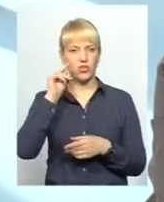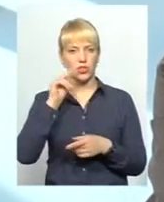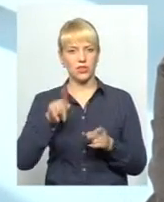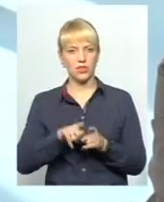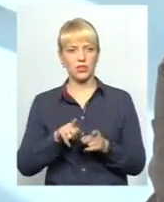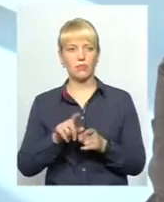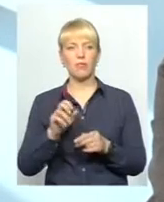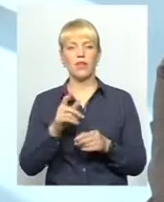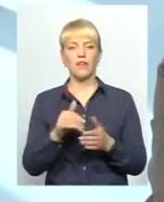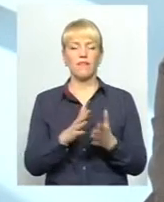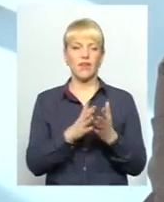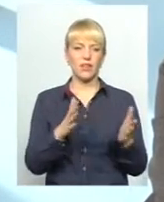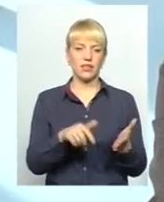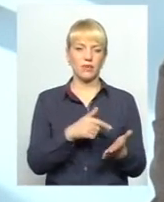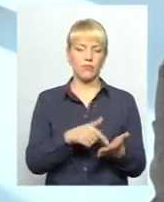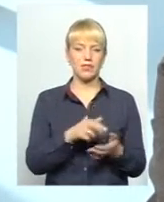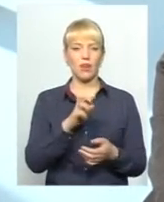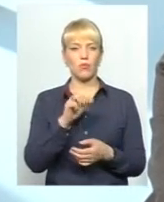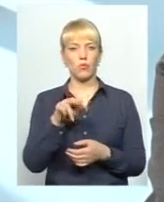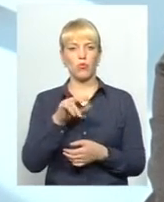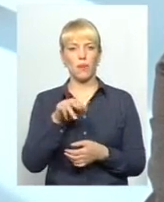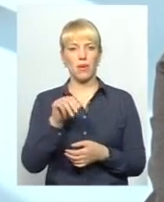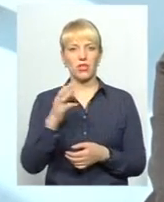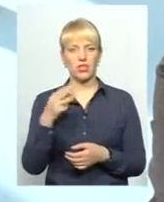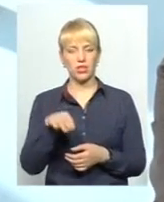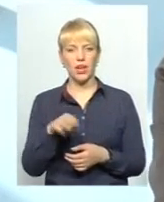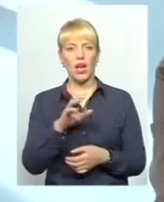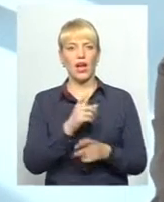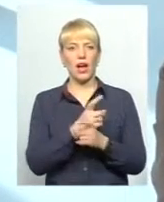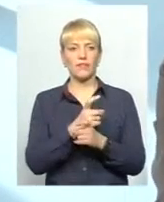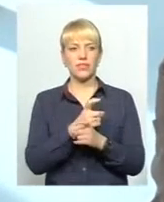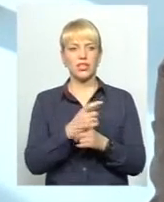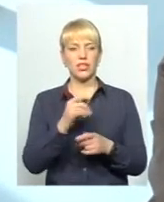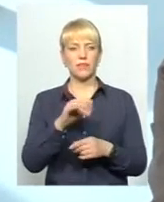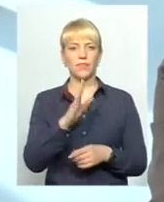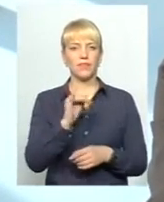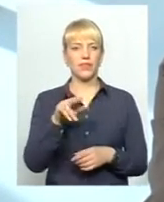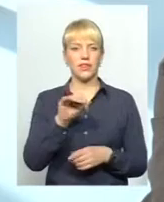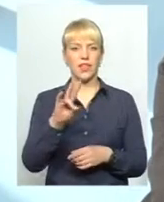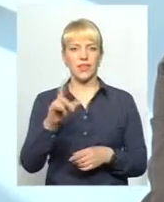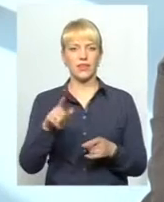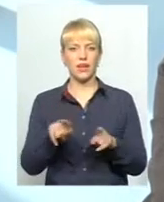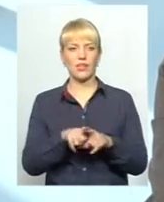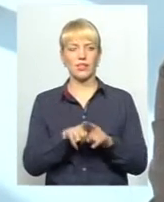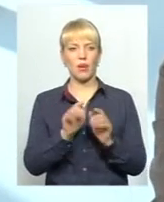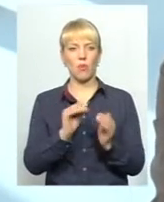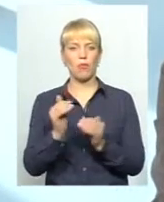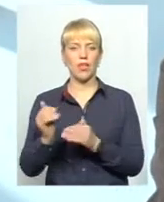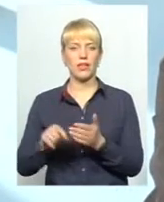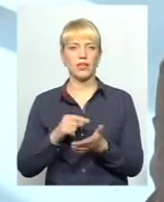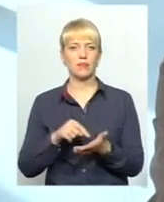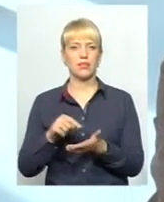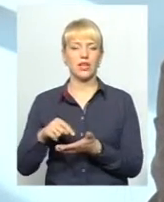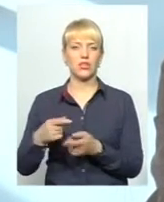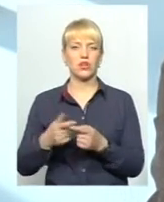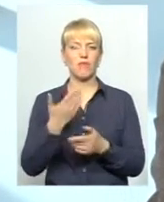від великих міст, Будапешт, Австрії, Відень, так само до маленьких містечок, вони готові